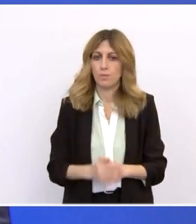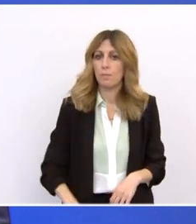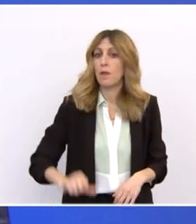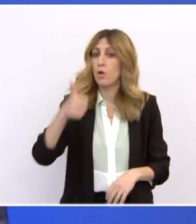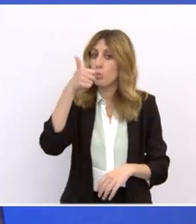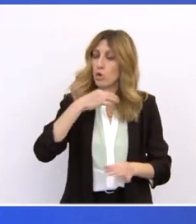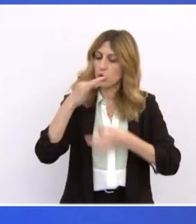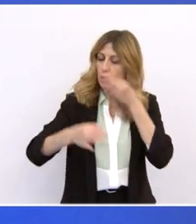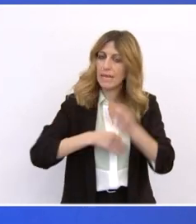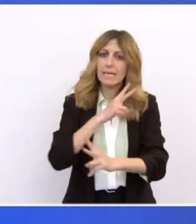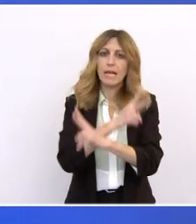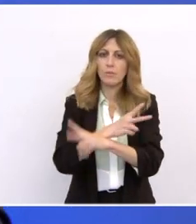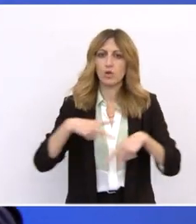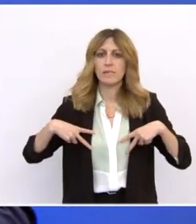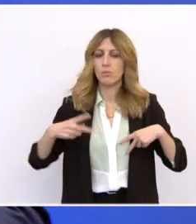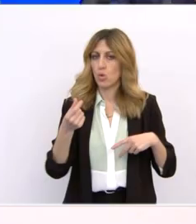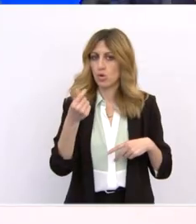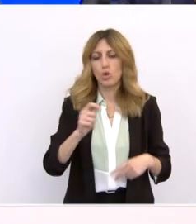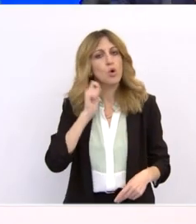τον κύριο Σκυλακάκη. Κύριε Σκυλακάκη.